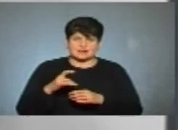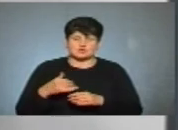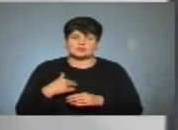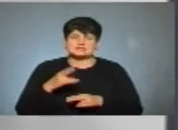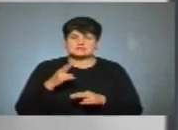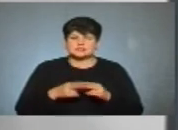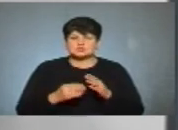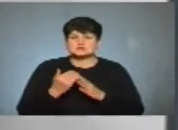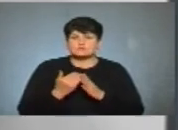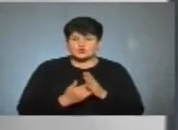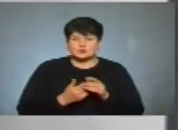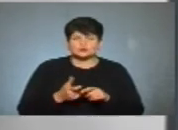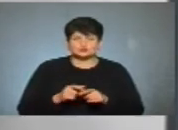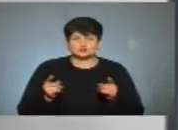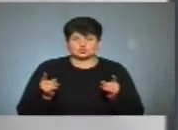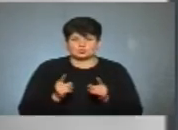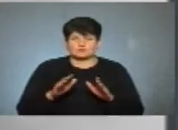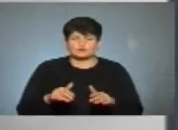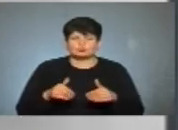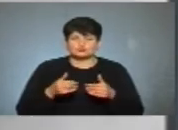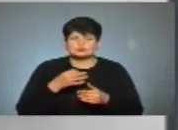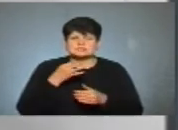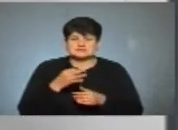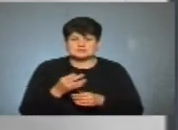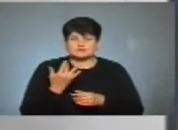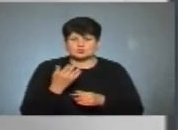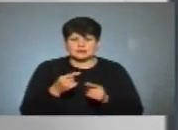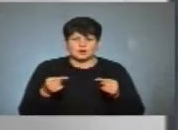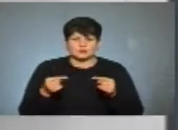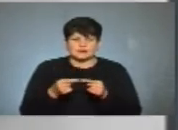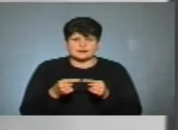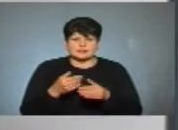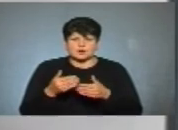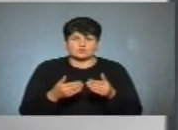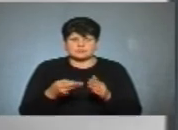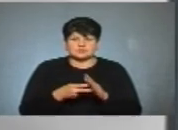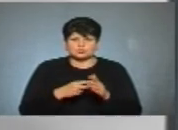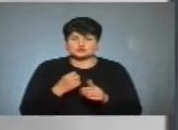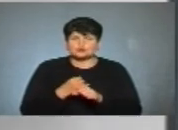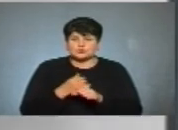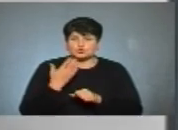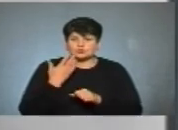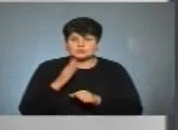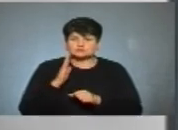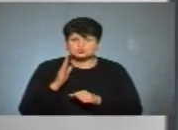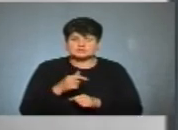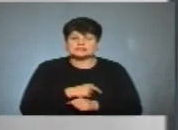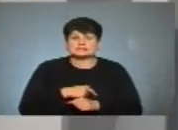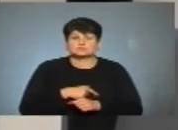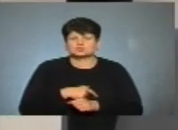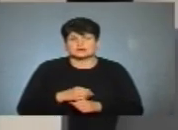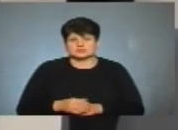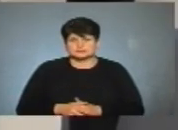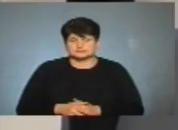нас завершується програма. Дуже коротко я вам пропоную зараз сказати по кілька конкретних кроків, які ви плануєте зробити, коли станете депутатами.